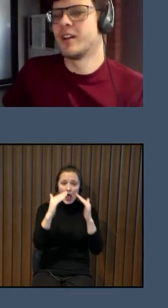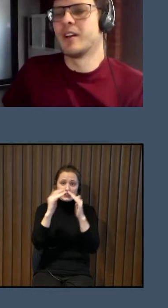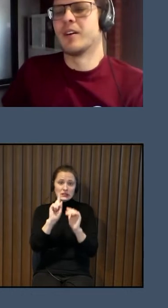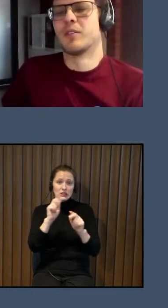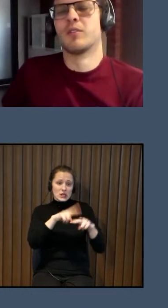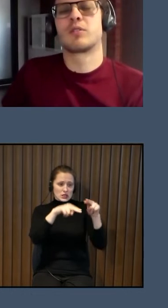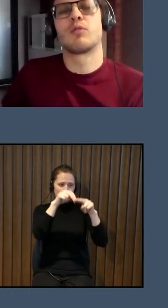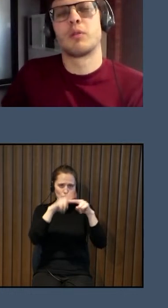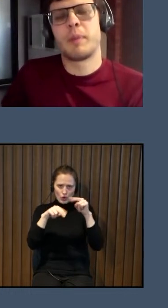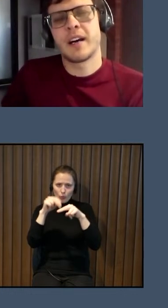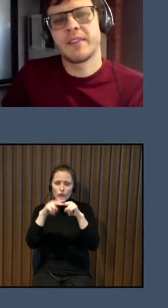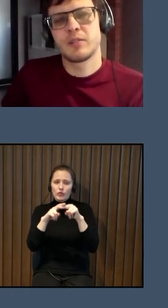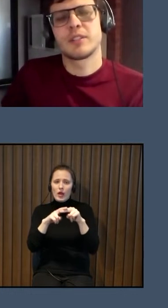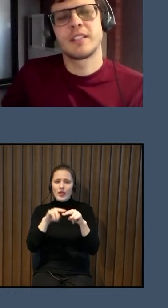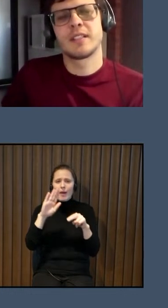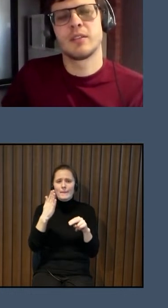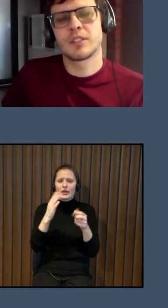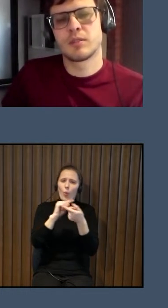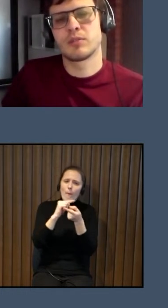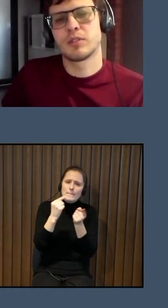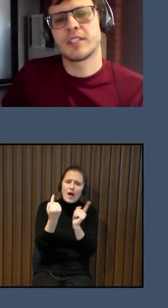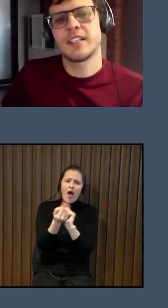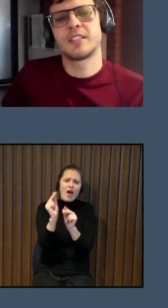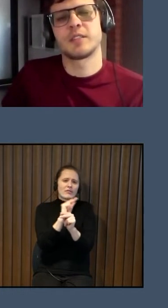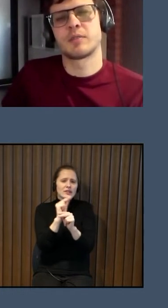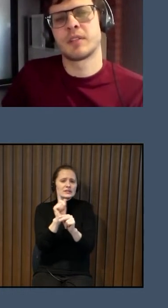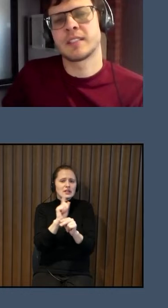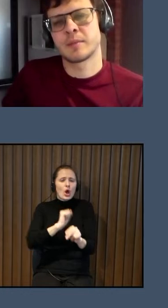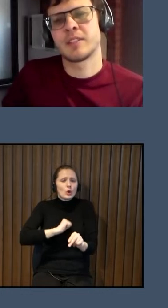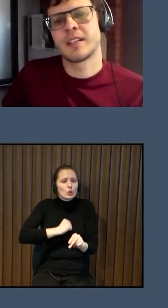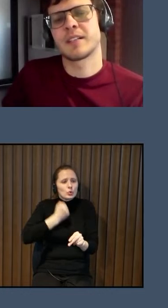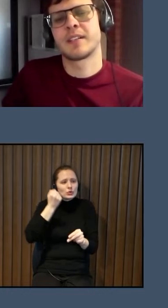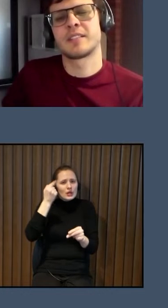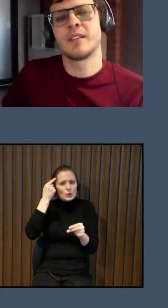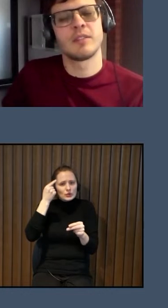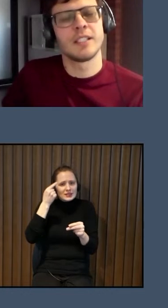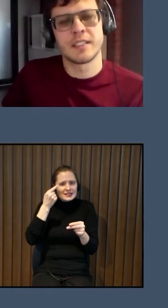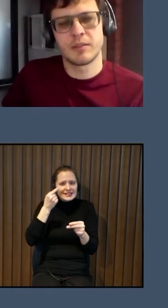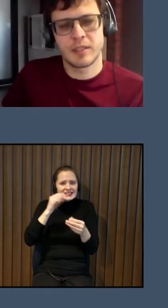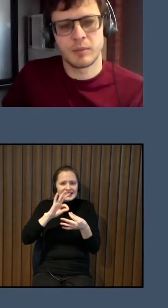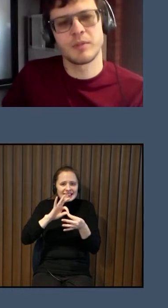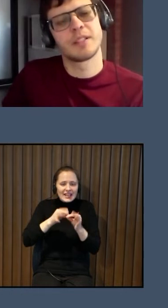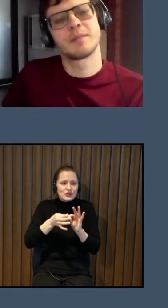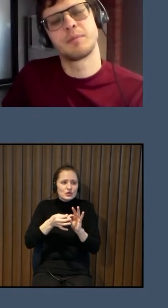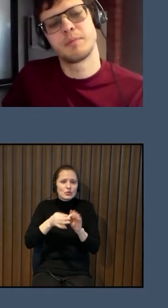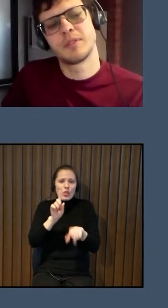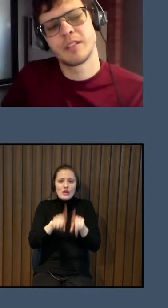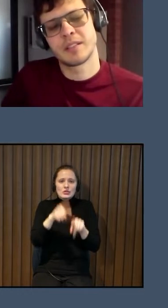un kaut ko pārveidot ir ļoti grūti un sareģīti. Un reizēm cilvēkam vairs nav līdzekļu.